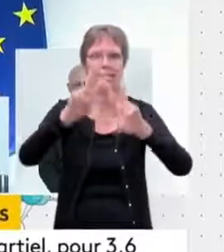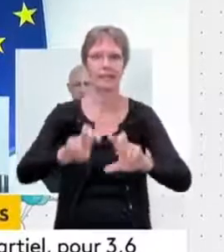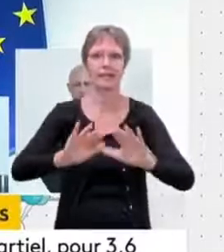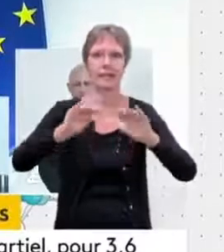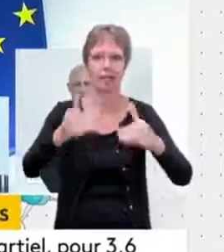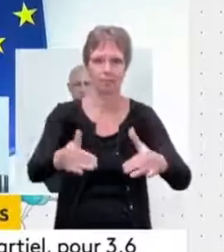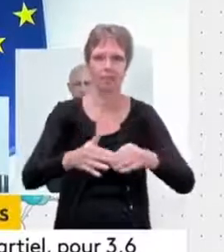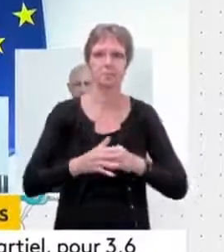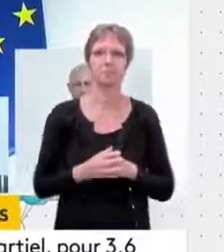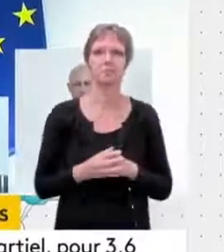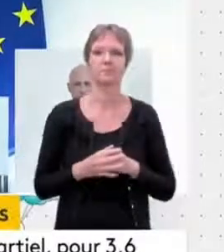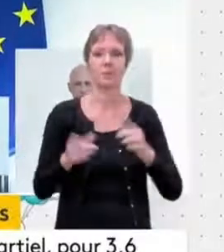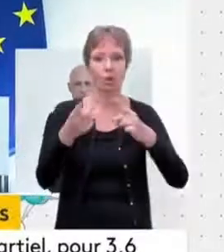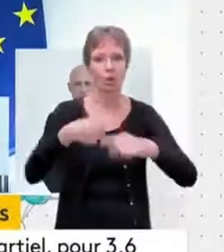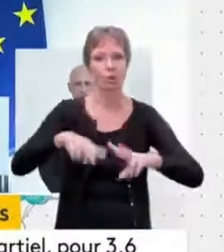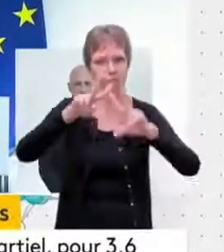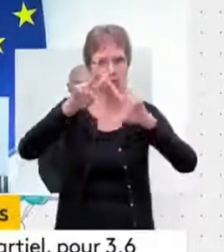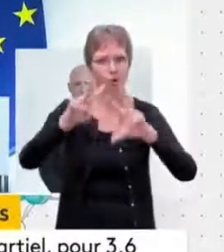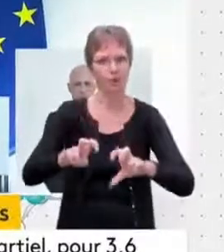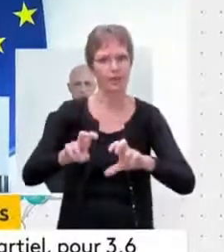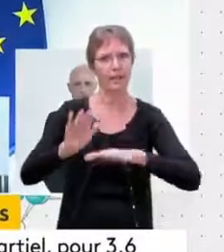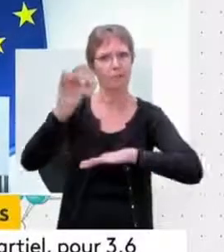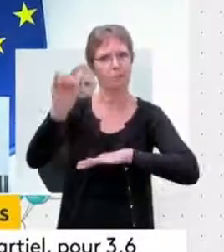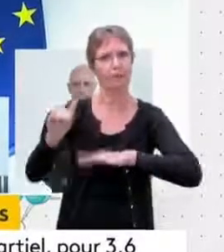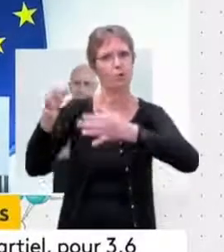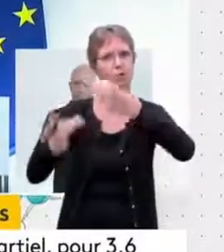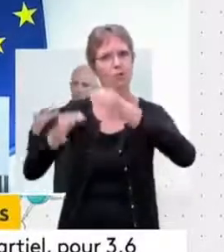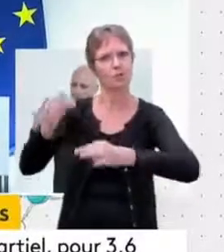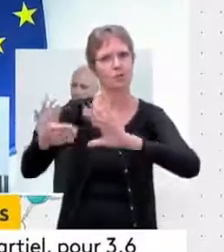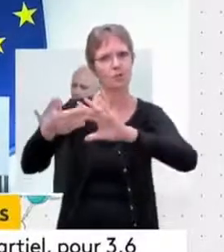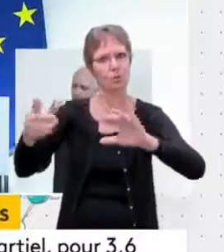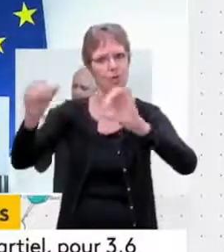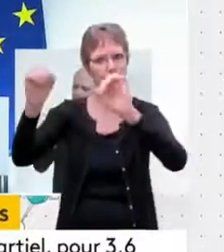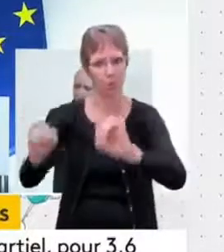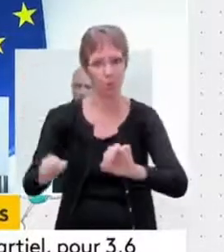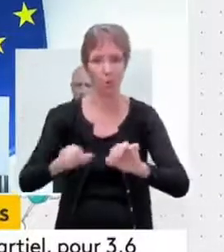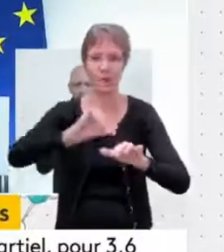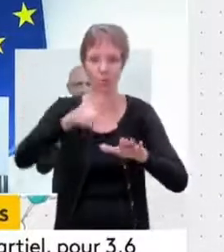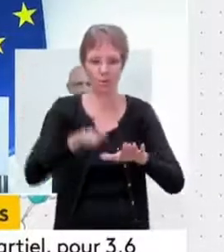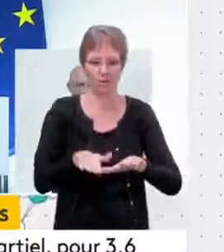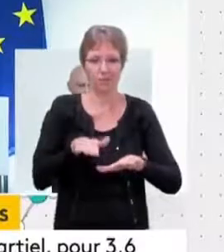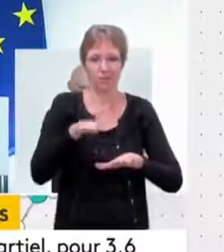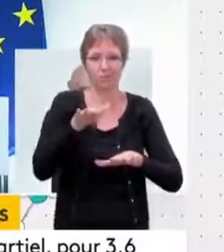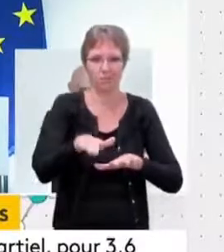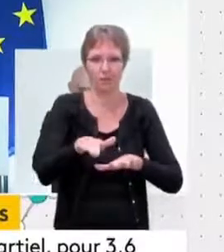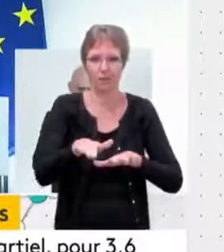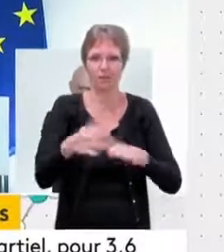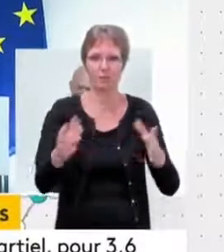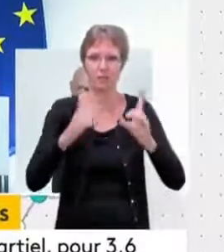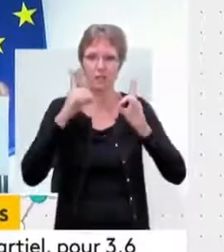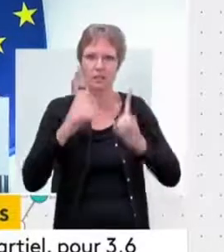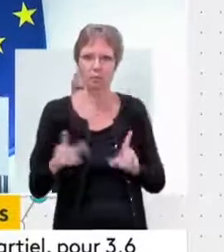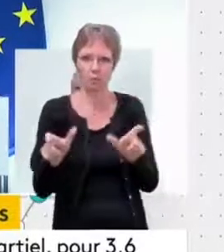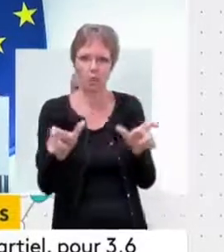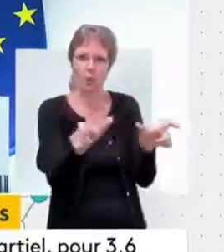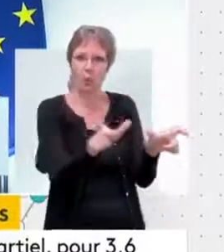qui peut saisir la justice. Donc, on est dans une première phase qui constitue un contrôle parlementaire